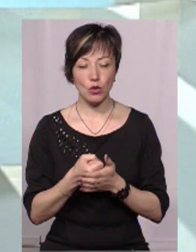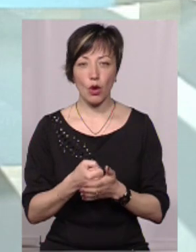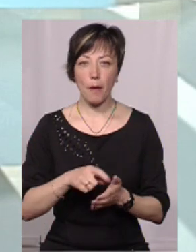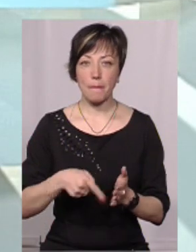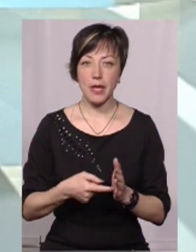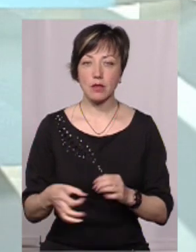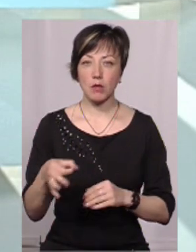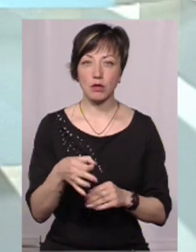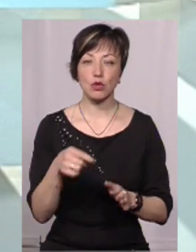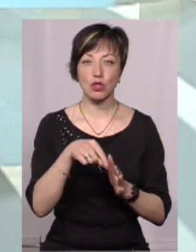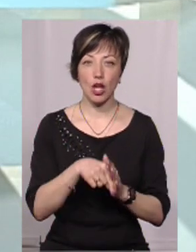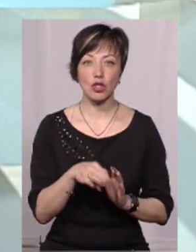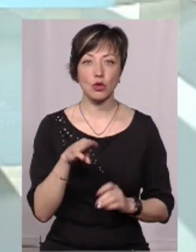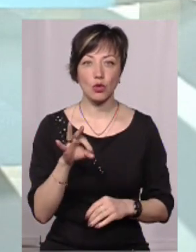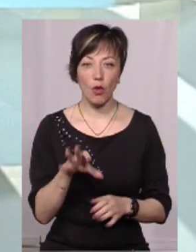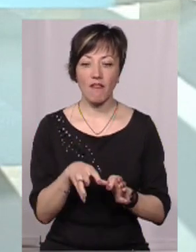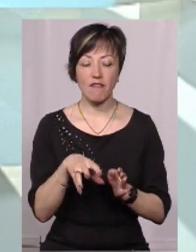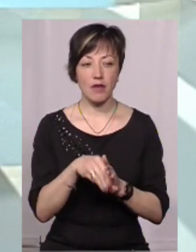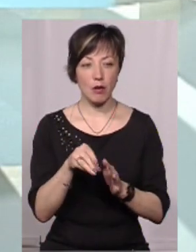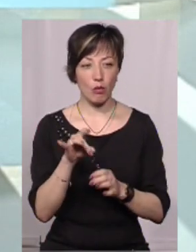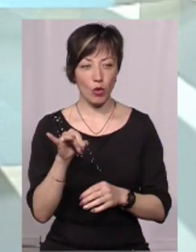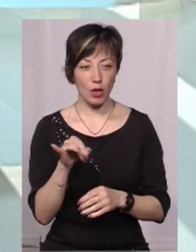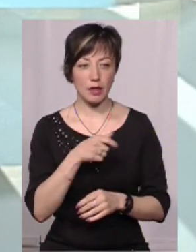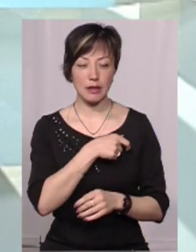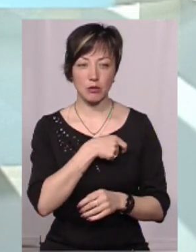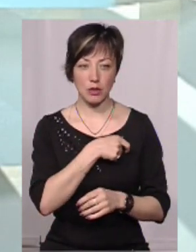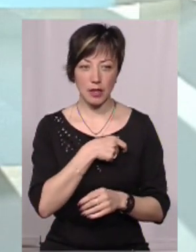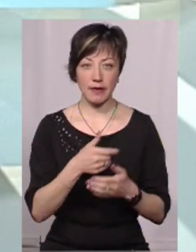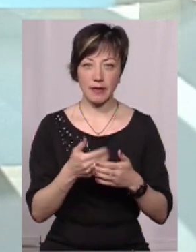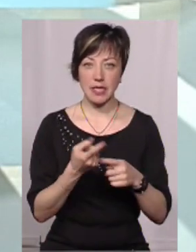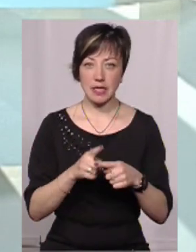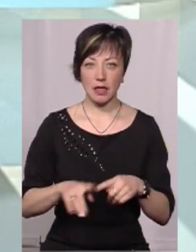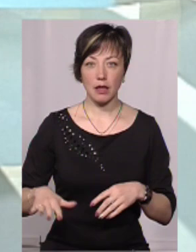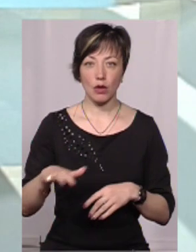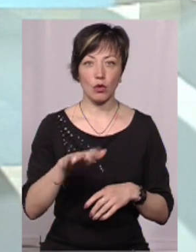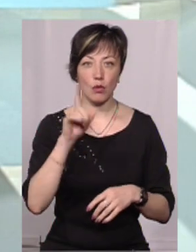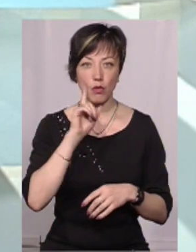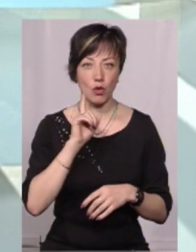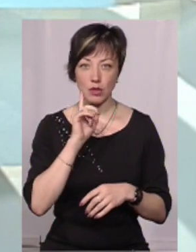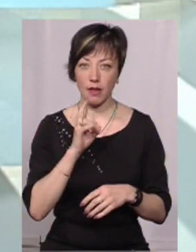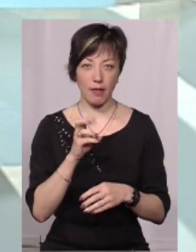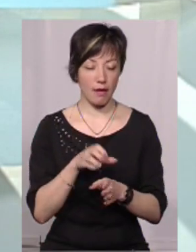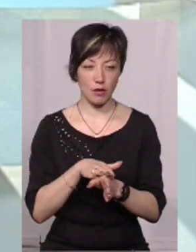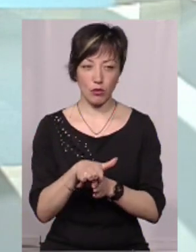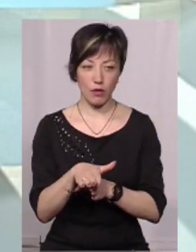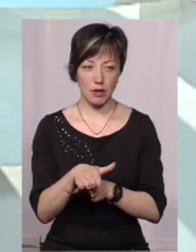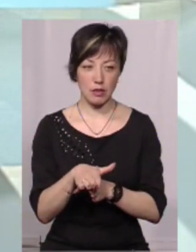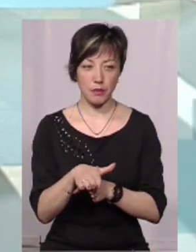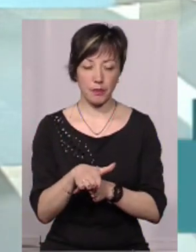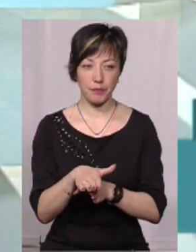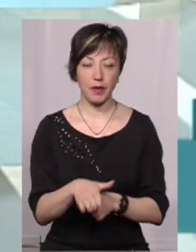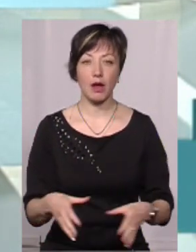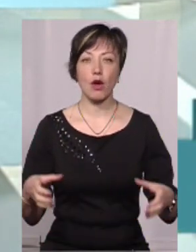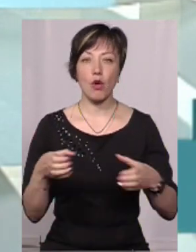міст обласного значення, то вибори на депутатів, тобто від цієї території, поки що не відбувається. Тобто